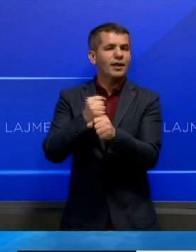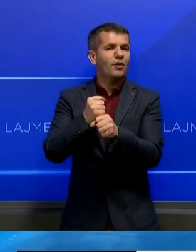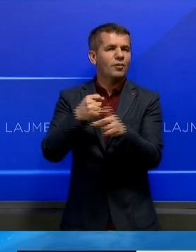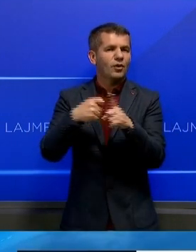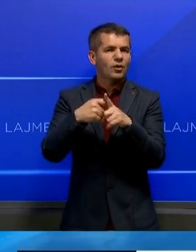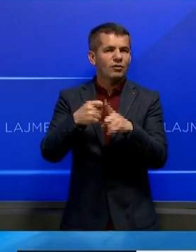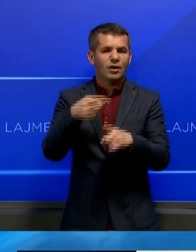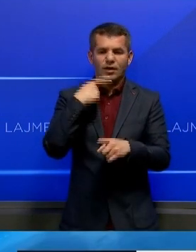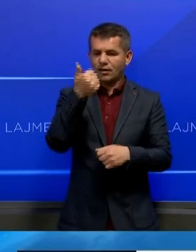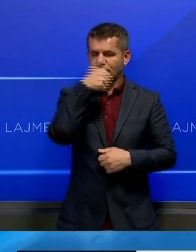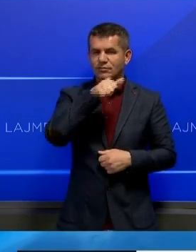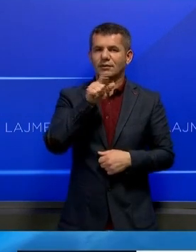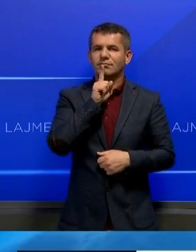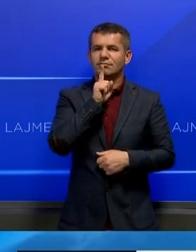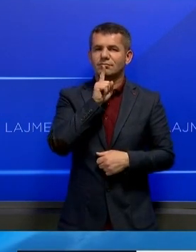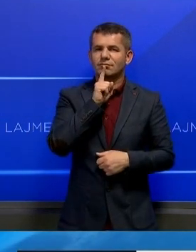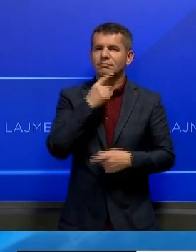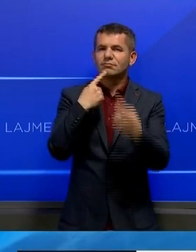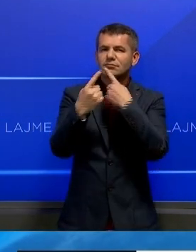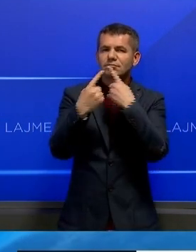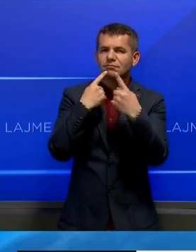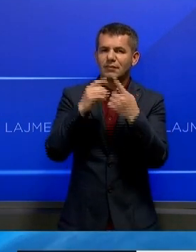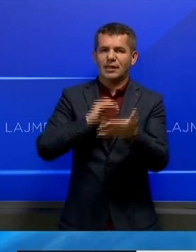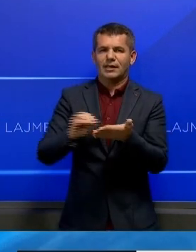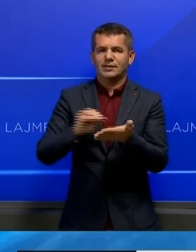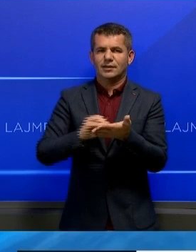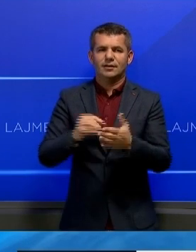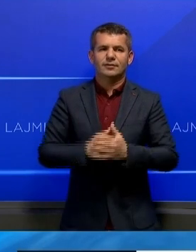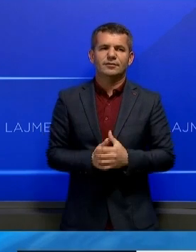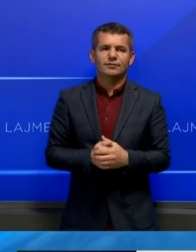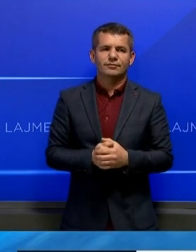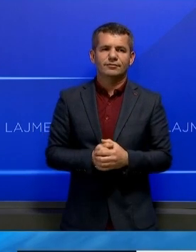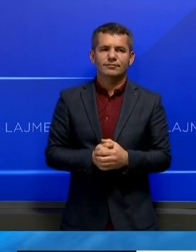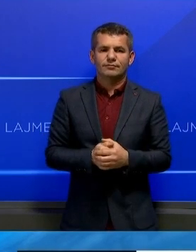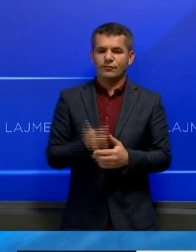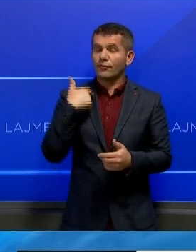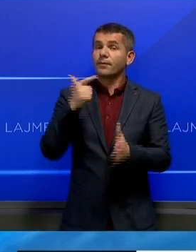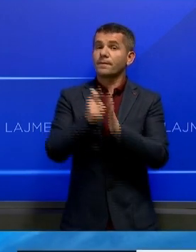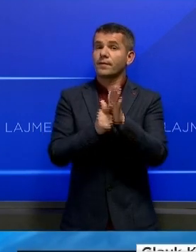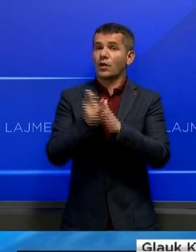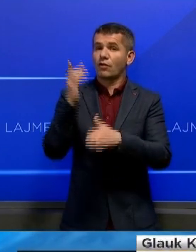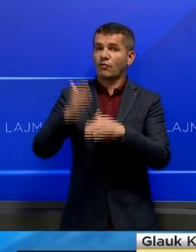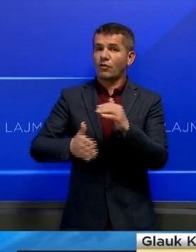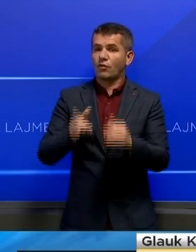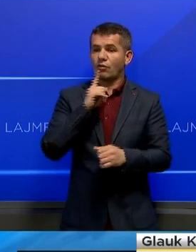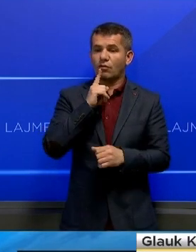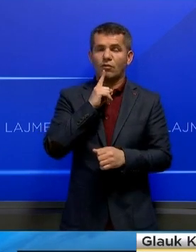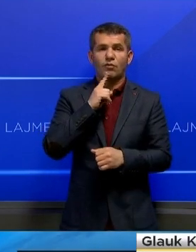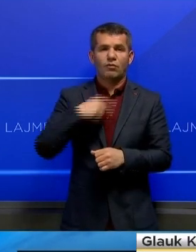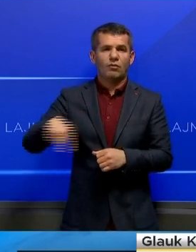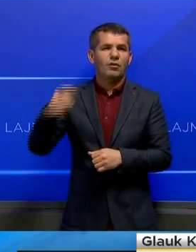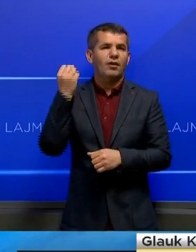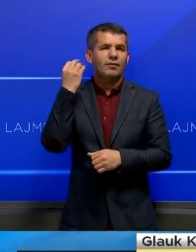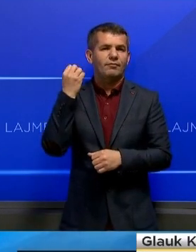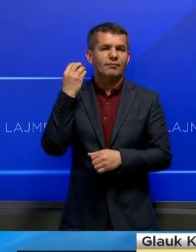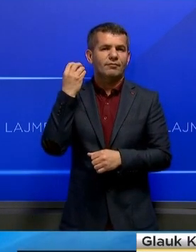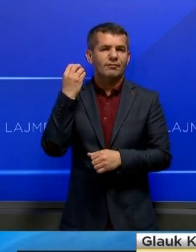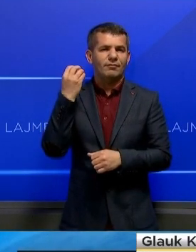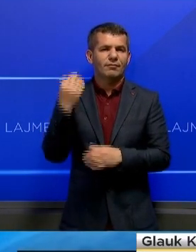se këtë e bënd për të regulua raportet me mediat. Kovët funit kom dëgju disë thashtë thashtë thëme.